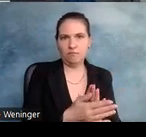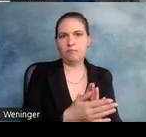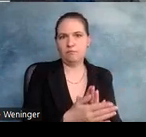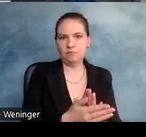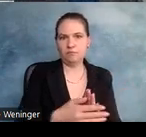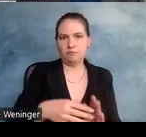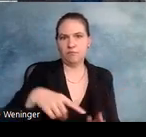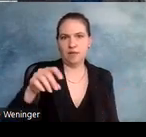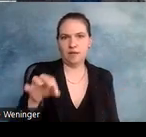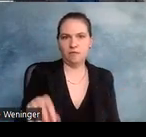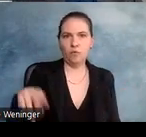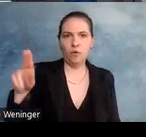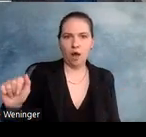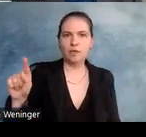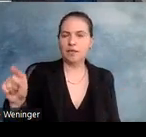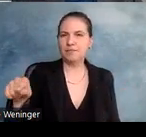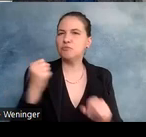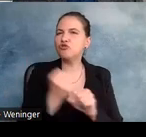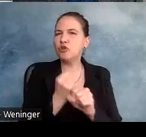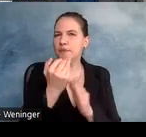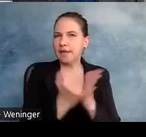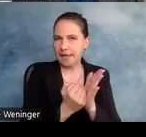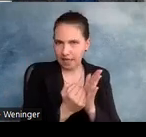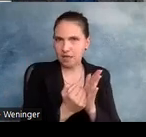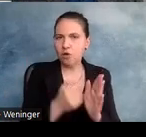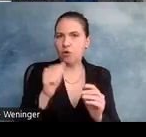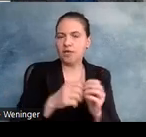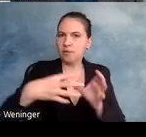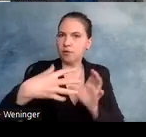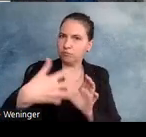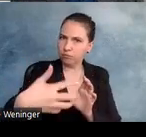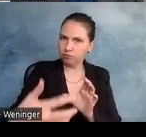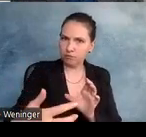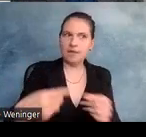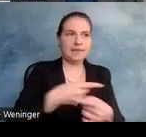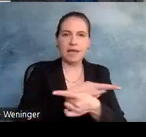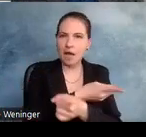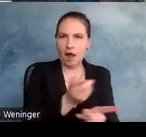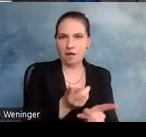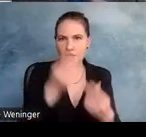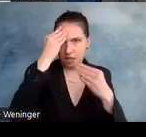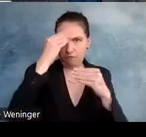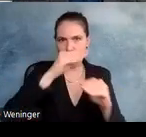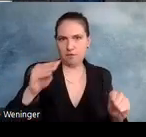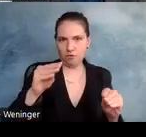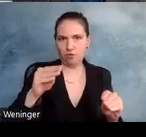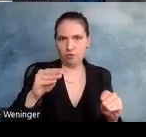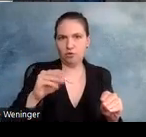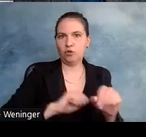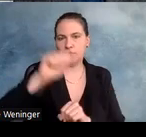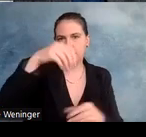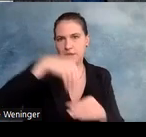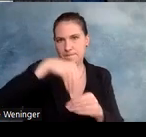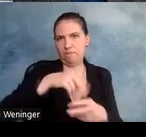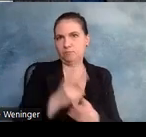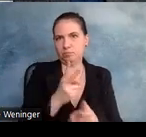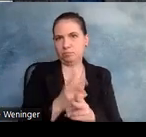bestimmte Regeln. Und diese Regeln kann man eben erweitern, sodass dann eben auch alle entsprechenden Informationen hier vorhanden sind. Und das